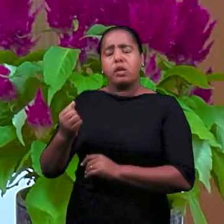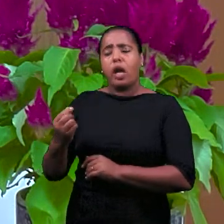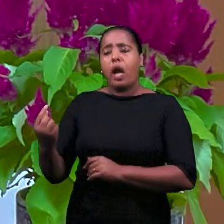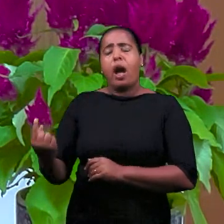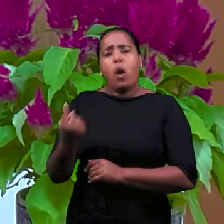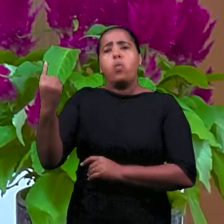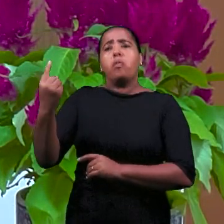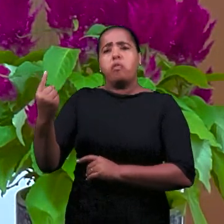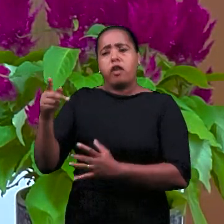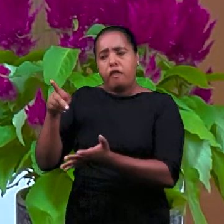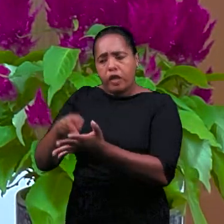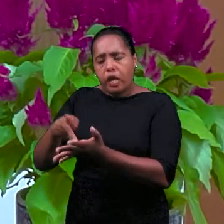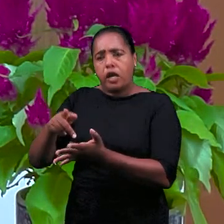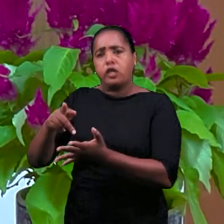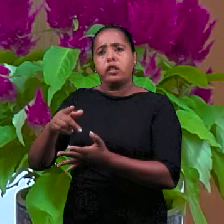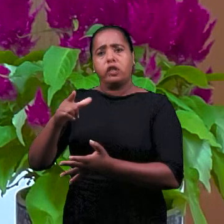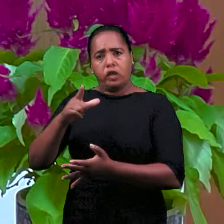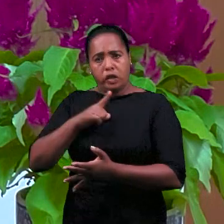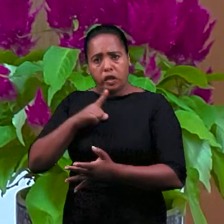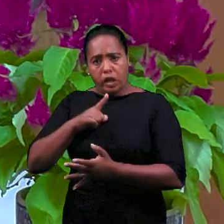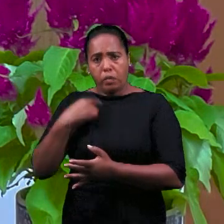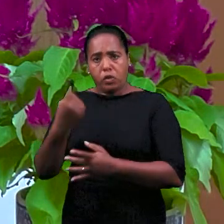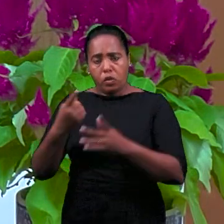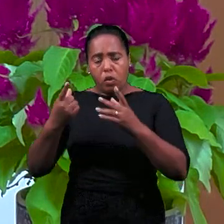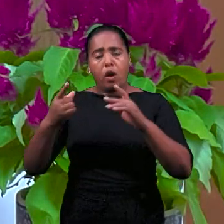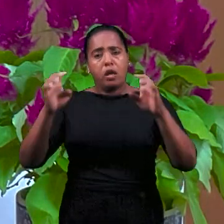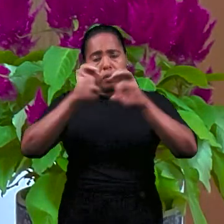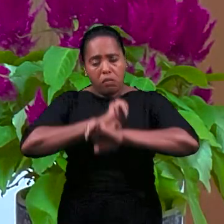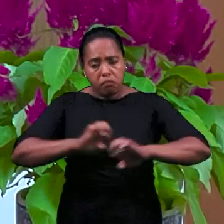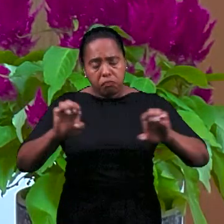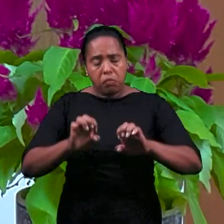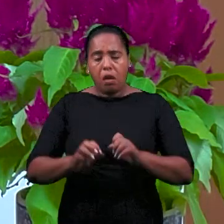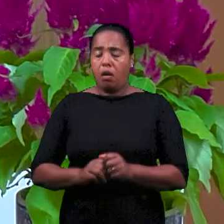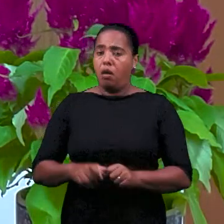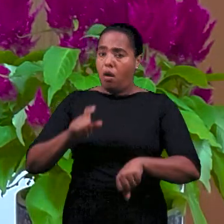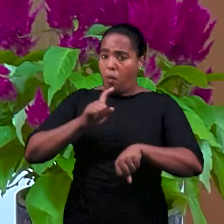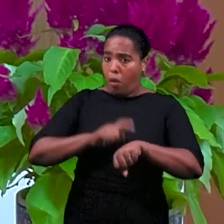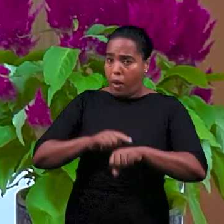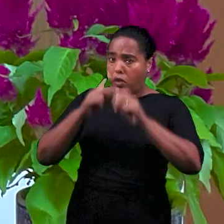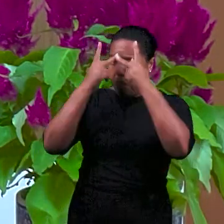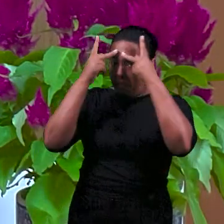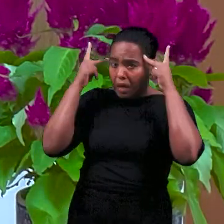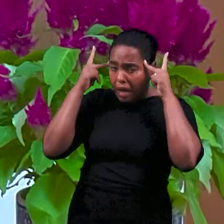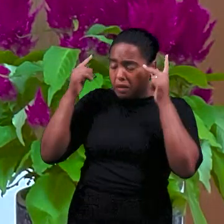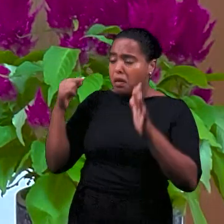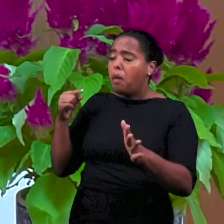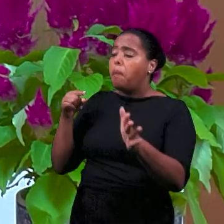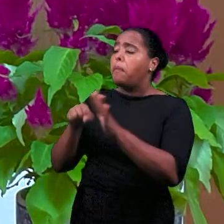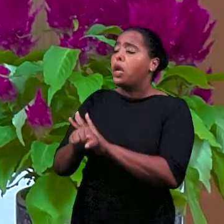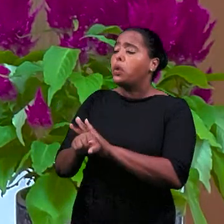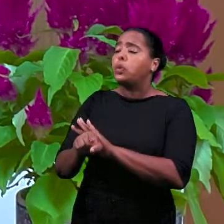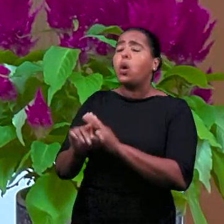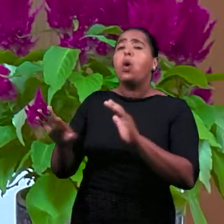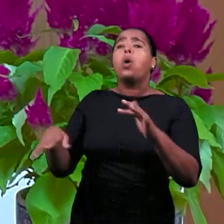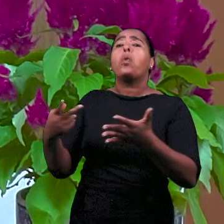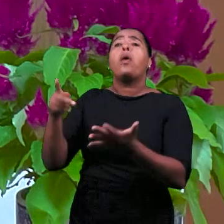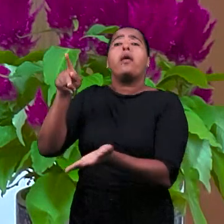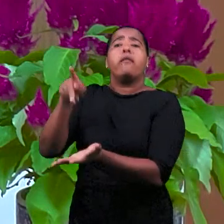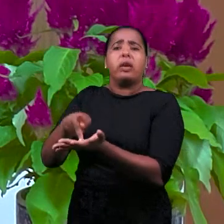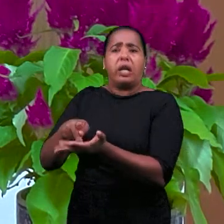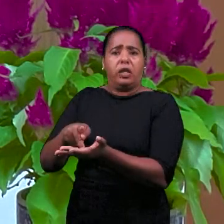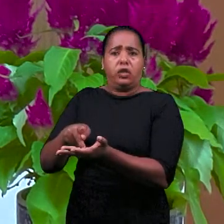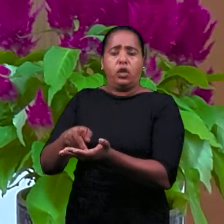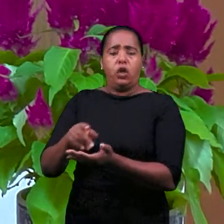Иисуса единственная, которую мы провозглашаем. Когда Пилат спросил, что есть истина, Иисус не ответил,